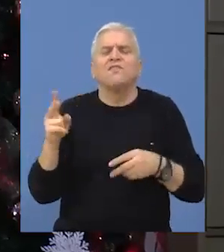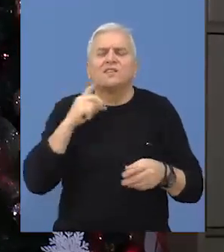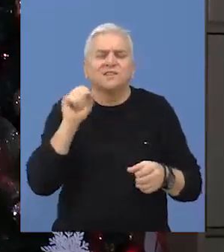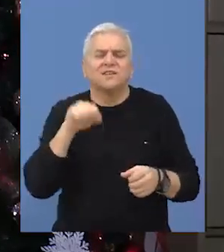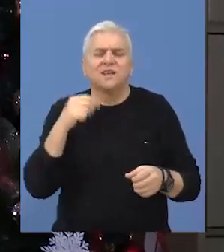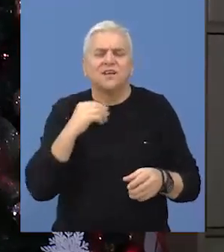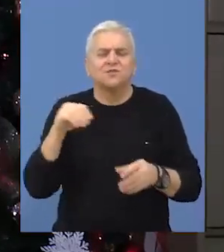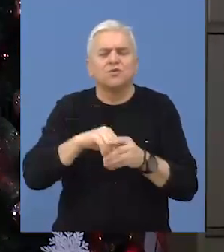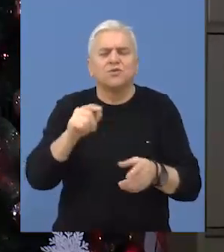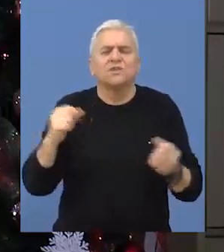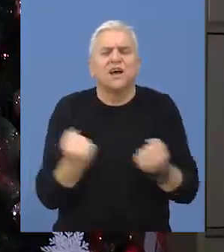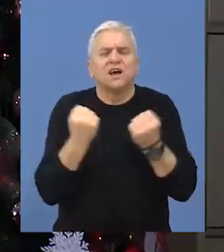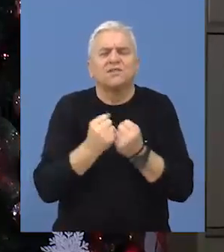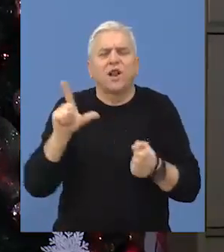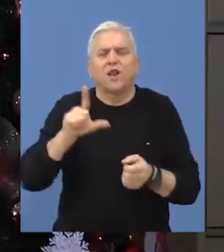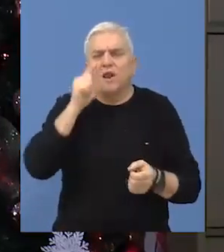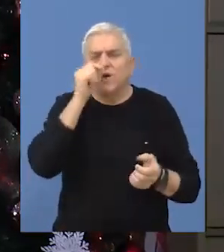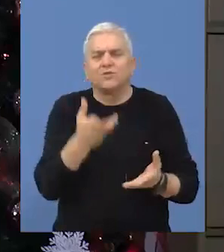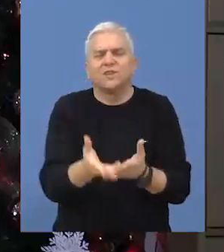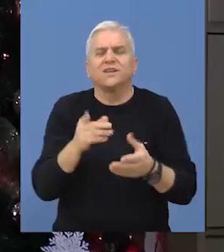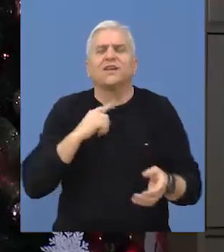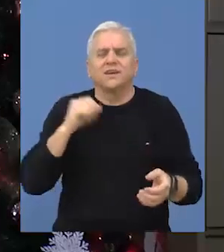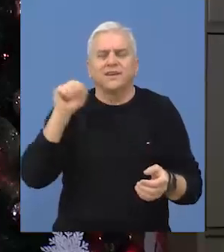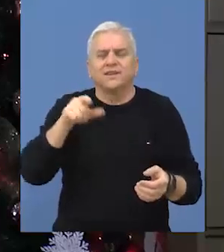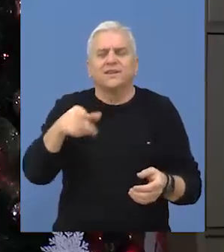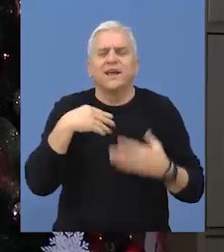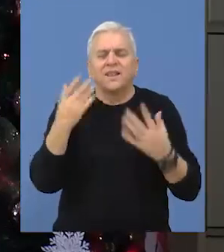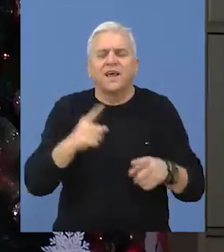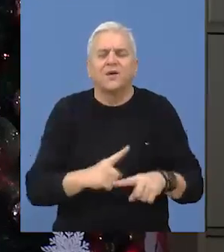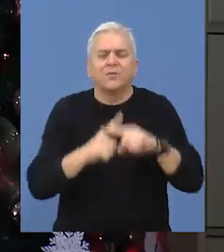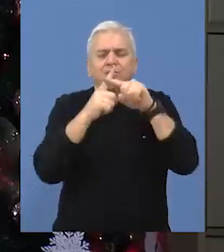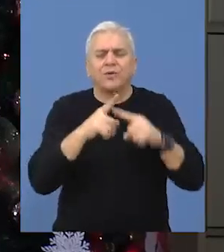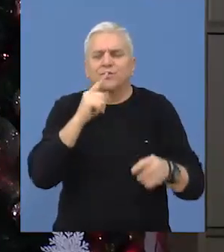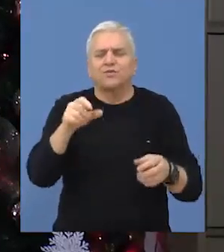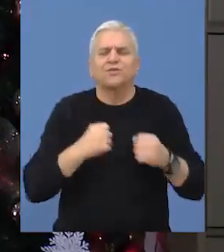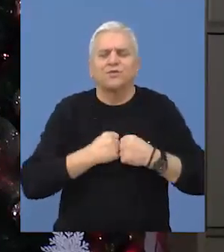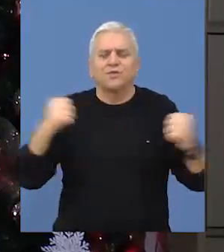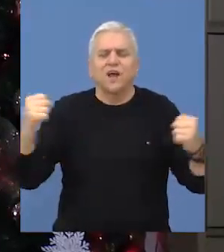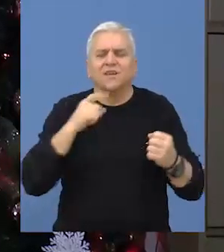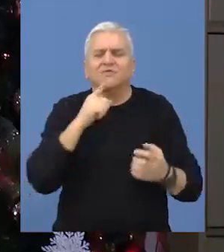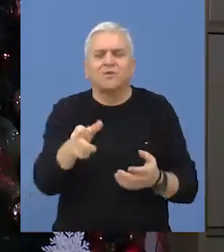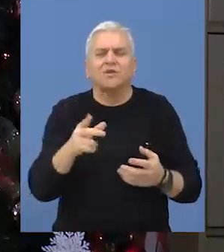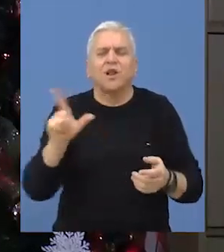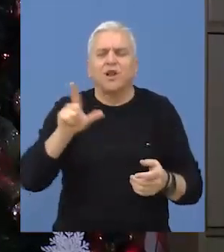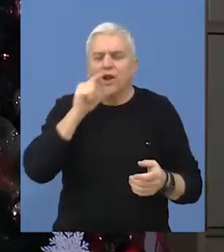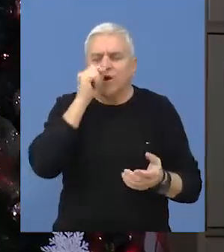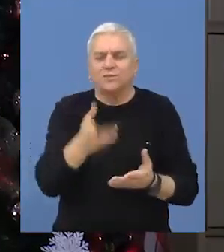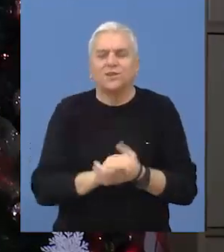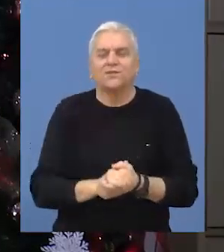načine u aktivnosti lokalne zajednice, da na taj način daju svoj doprinos u razvoju